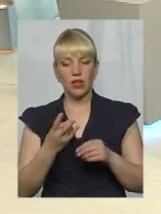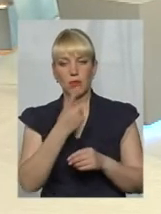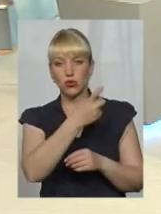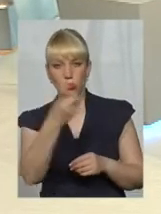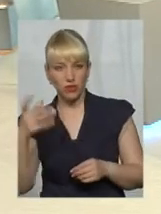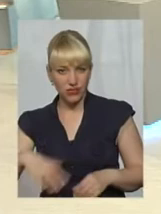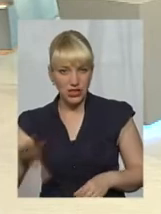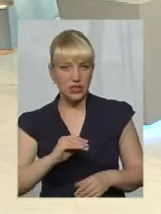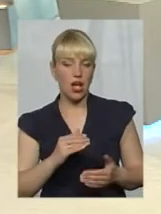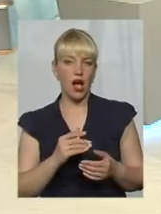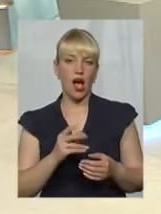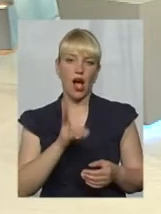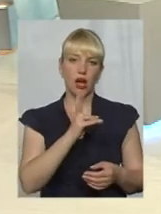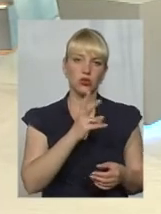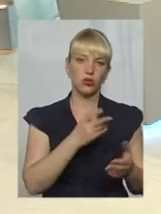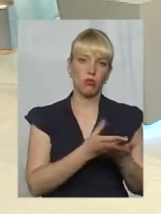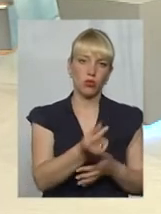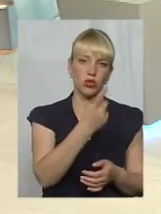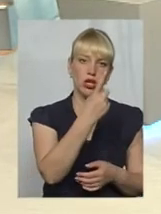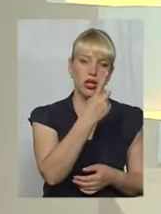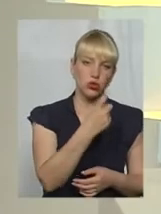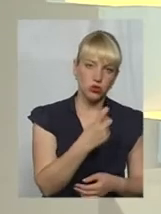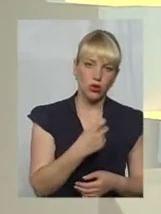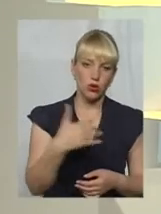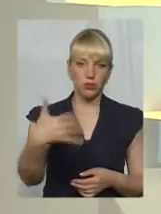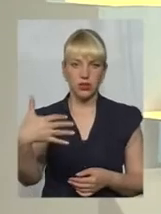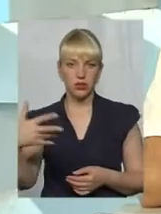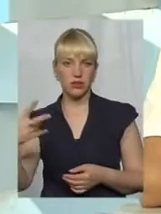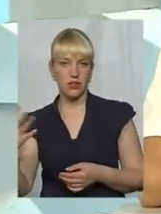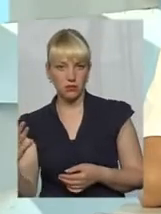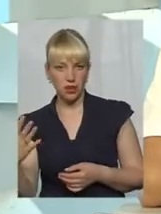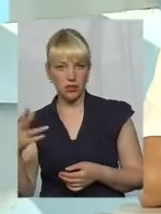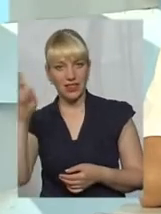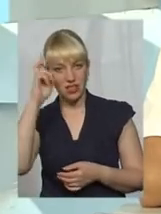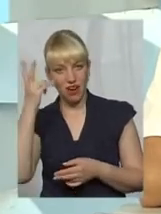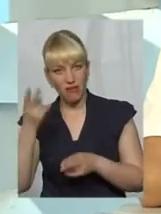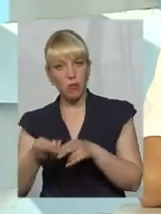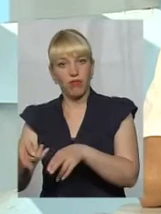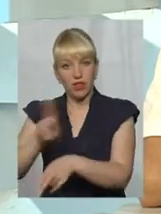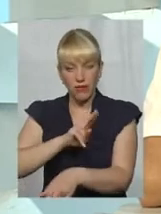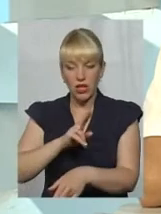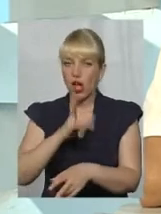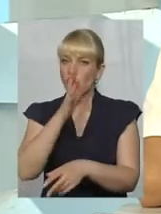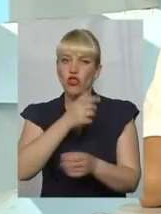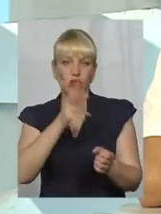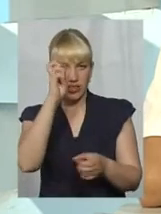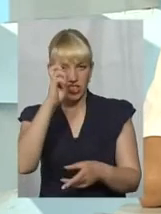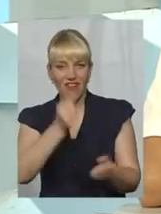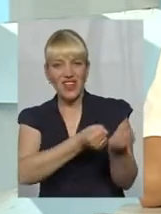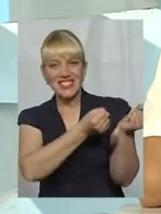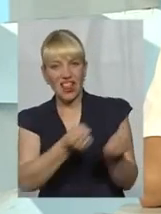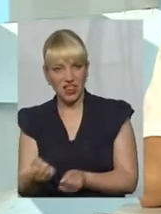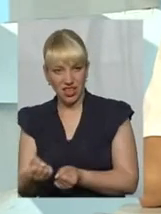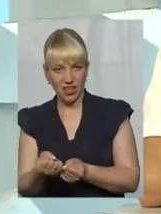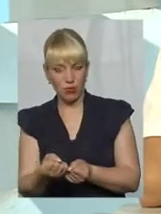а решту там, ну, скільки, там 50%, там ще 25, має держава, так, доплатити. Але держава або не вчасно... правило, дуже добре,